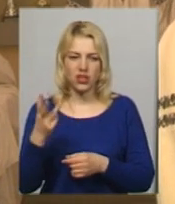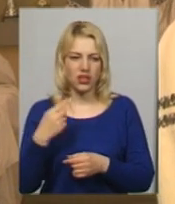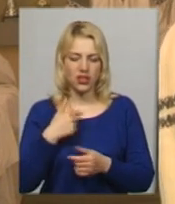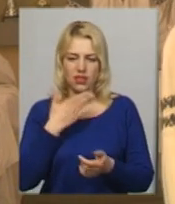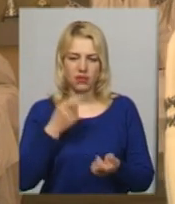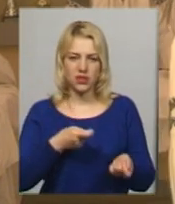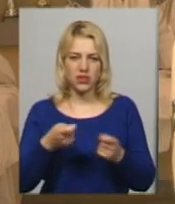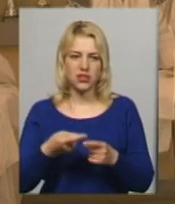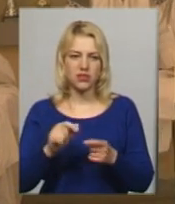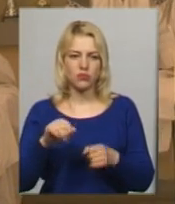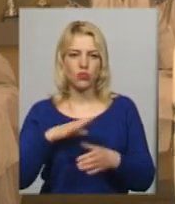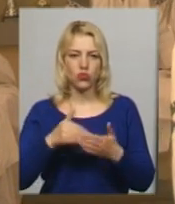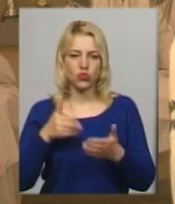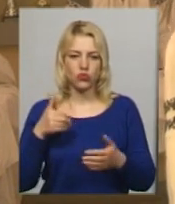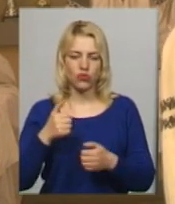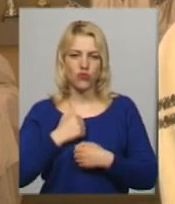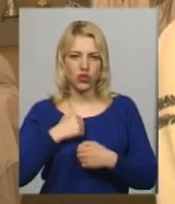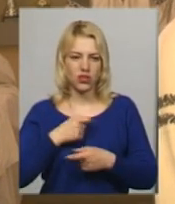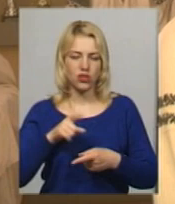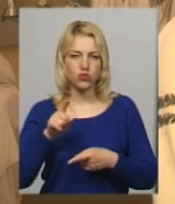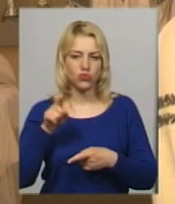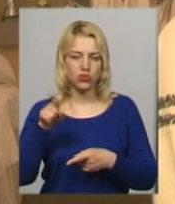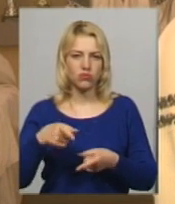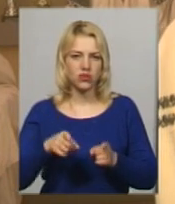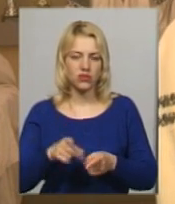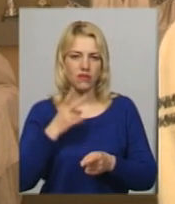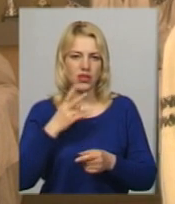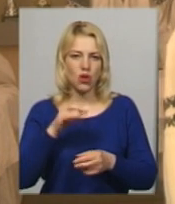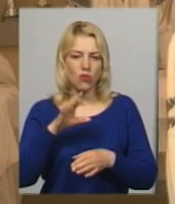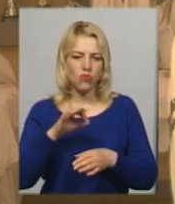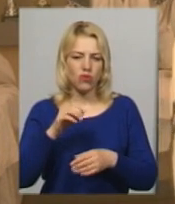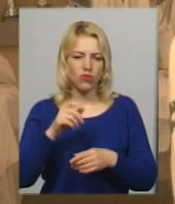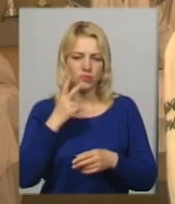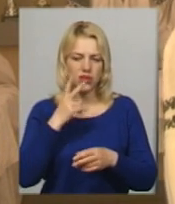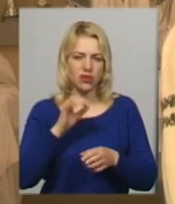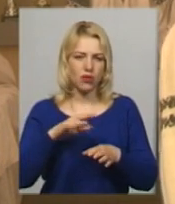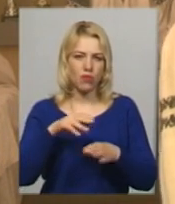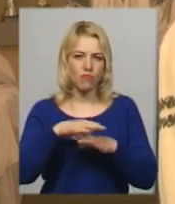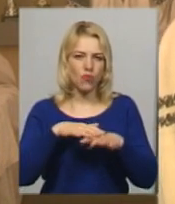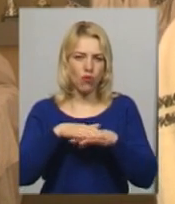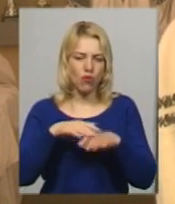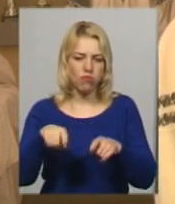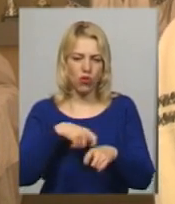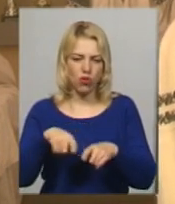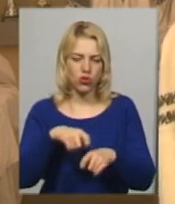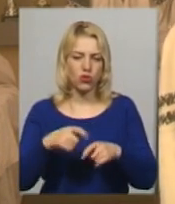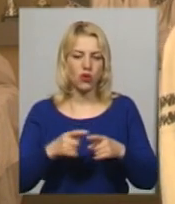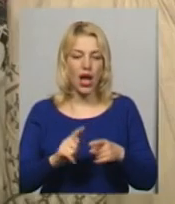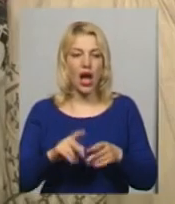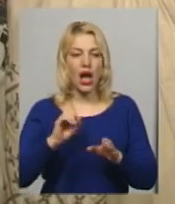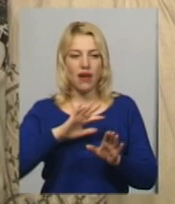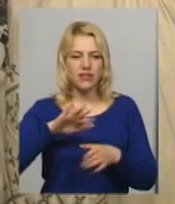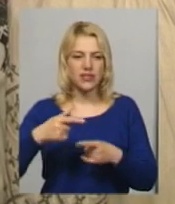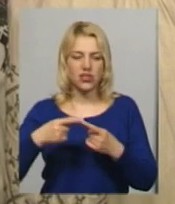принесла. Це можуть бути довоєнні, тому що дійсно там видно по всьому, як вони створені, по полотні. А всі решта це відшиті після